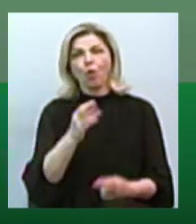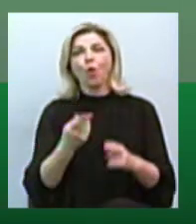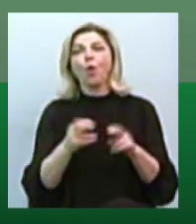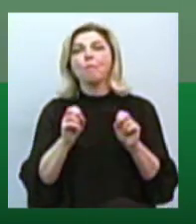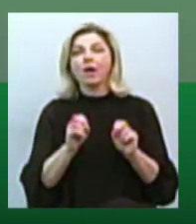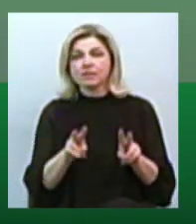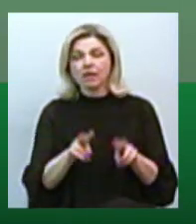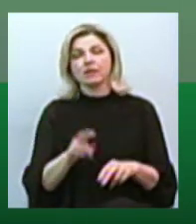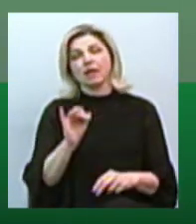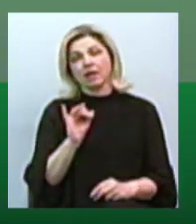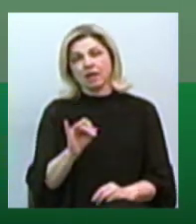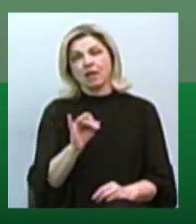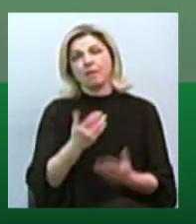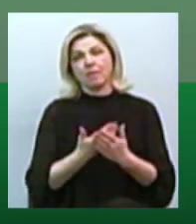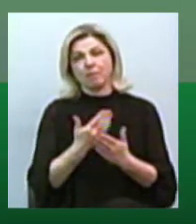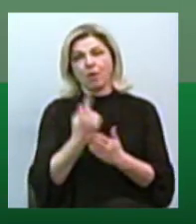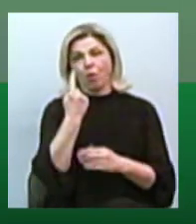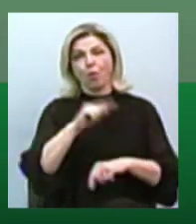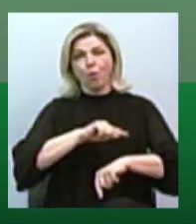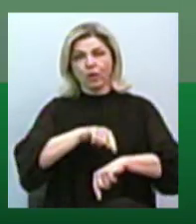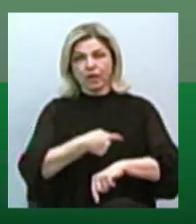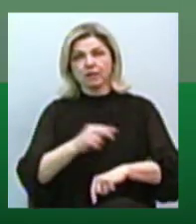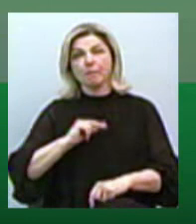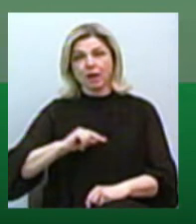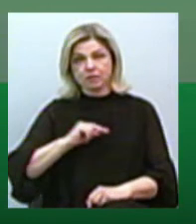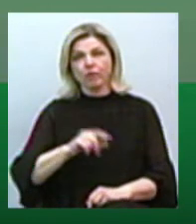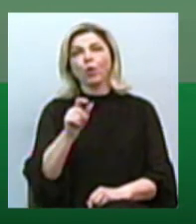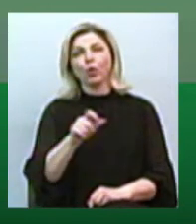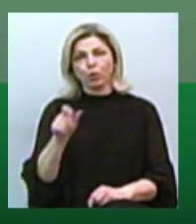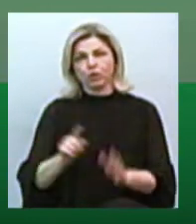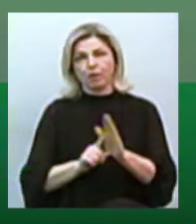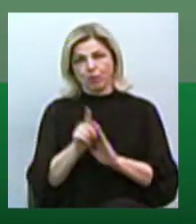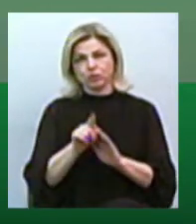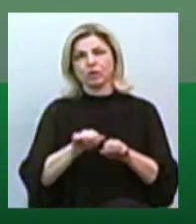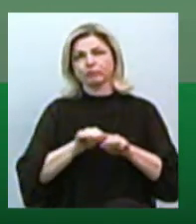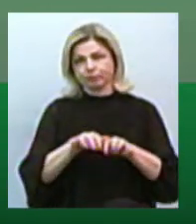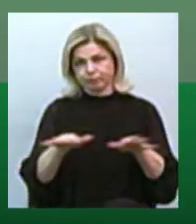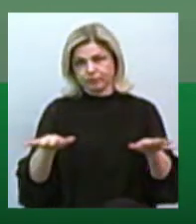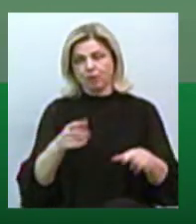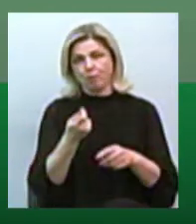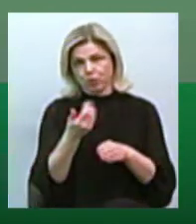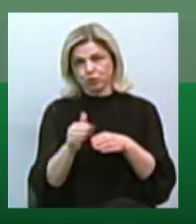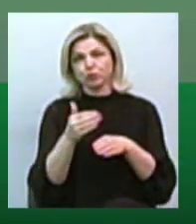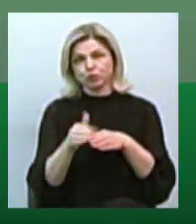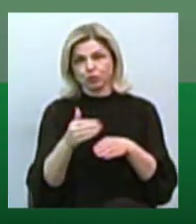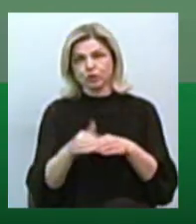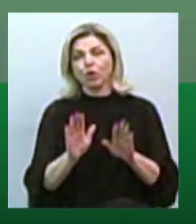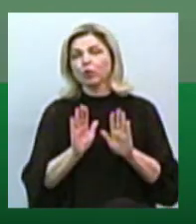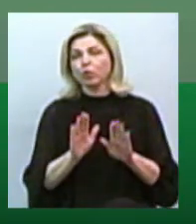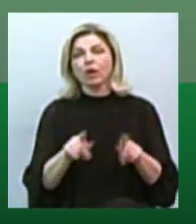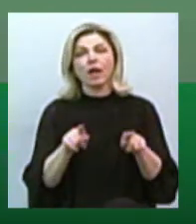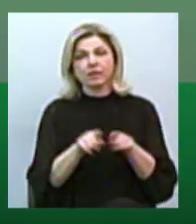після того, як десь з годину попрацювало, то люди почали розходитись по чуть-чуть. Тільки таким